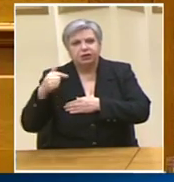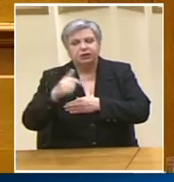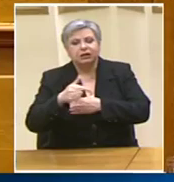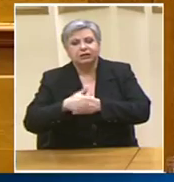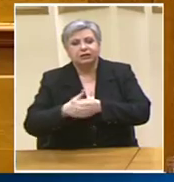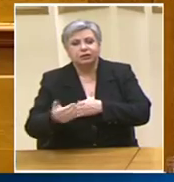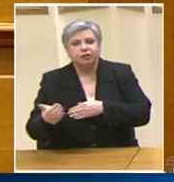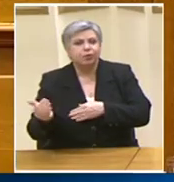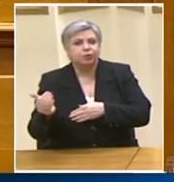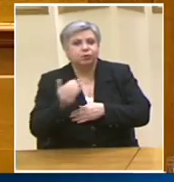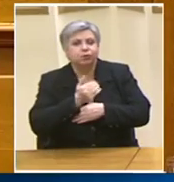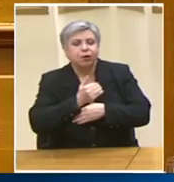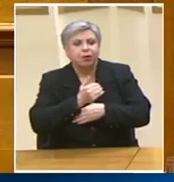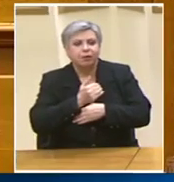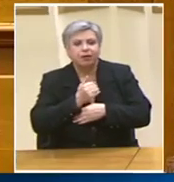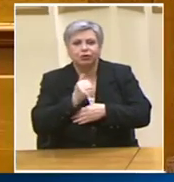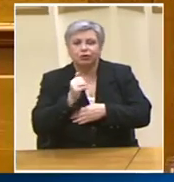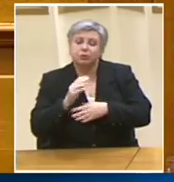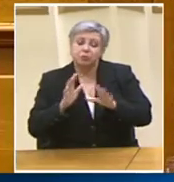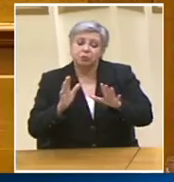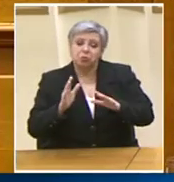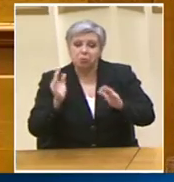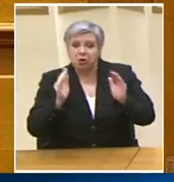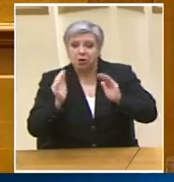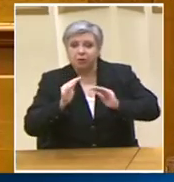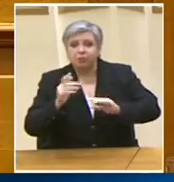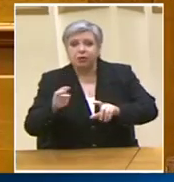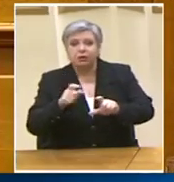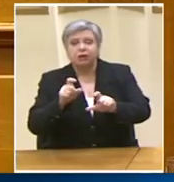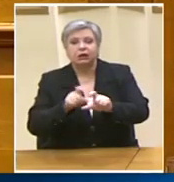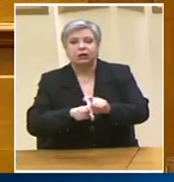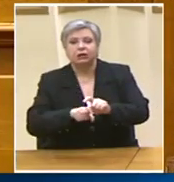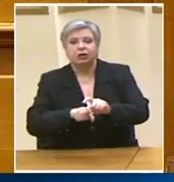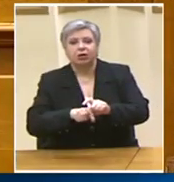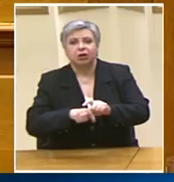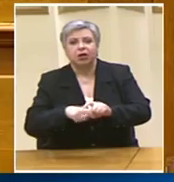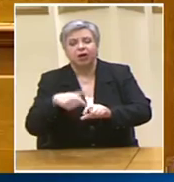προφανώς της εταιρείας Για αλλαγή των όρων δόμησης Στο ελληνικό